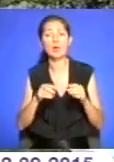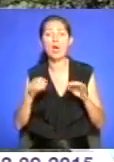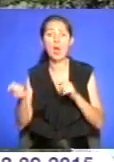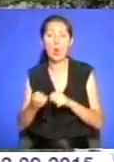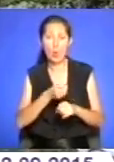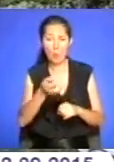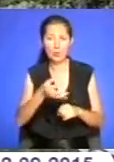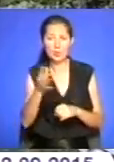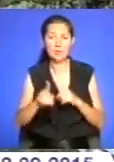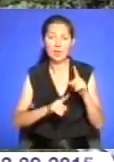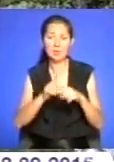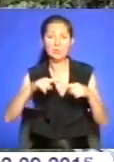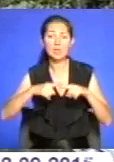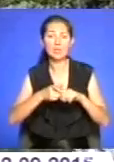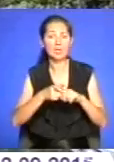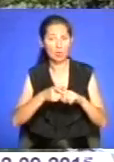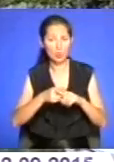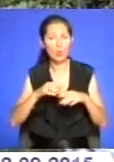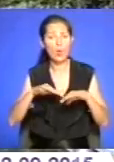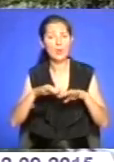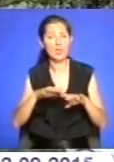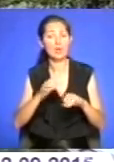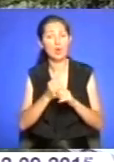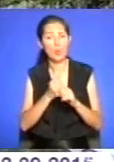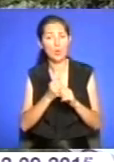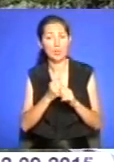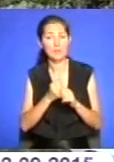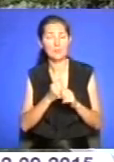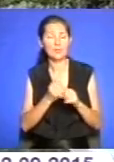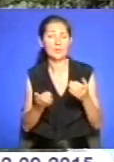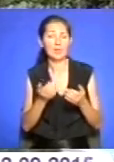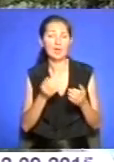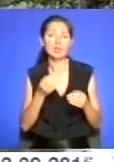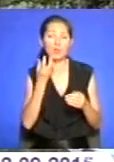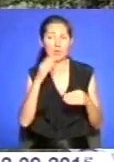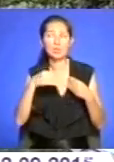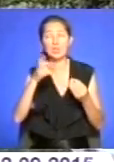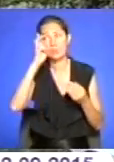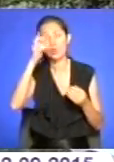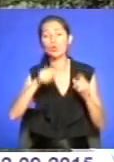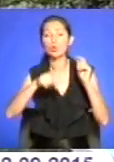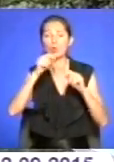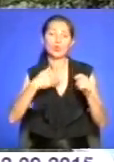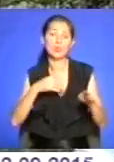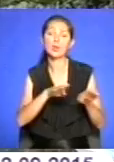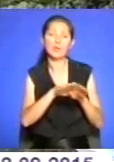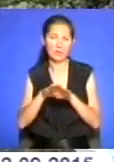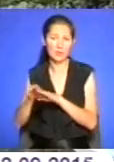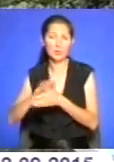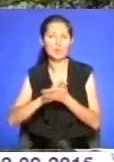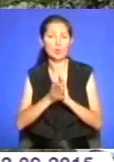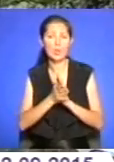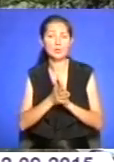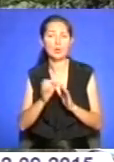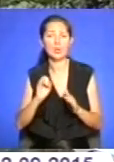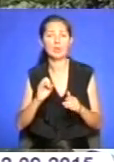змін взагалі технологій в роботі. Але, якщо дасть Бог дощуку, то ми вирівняємо ситуацію і